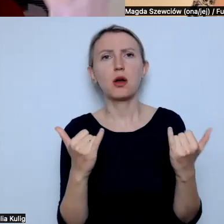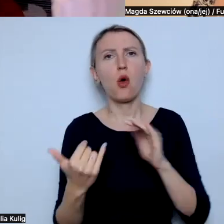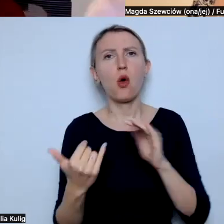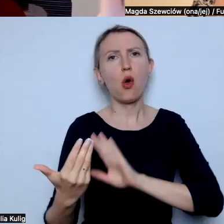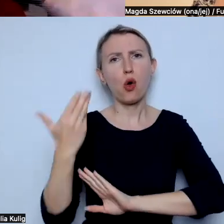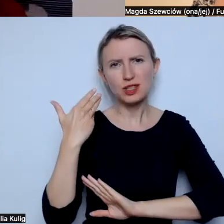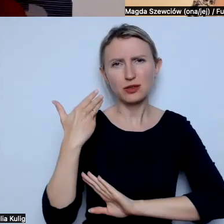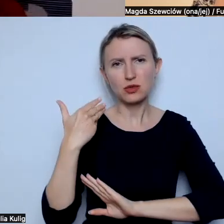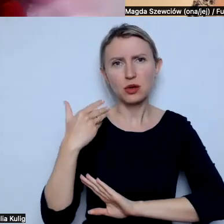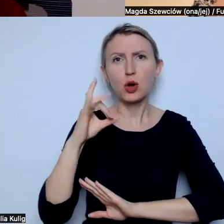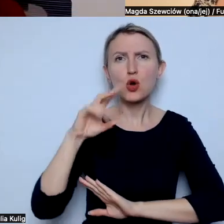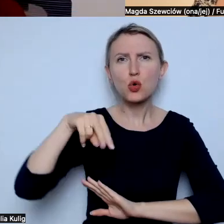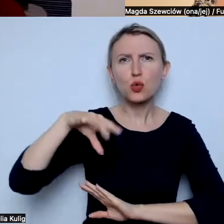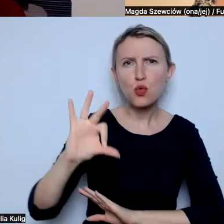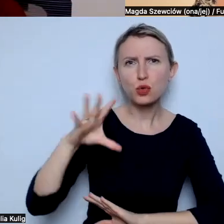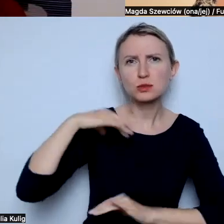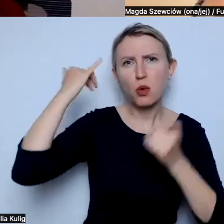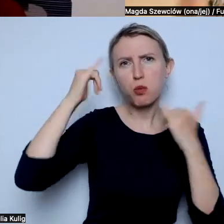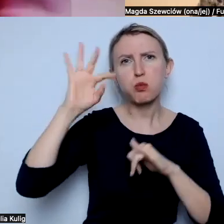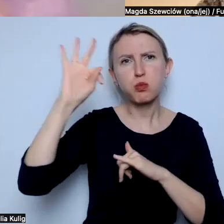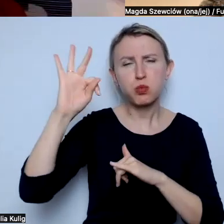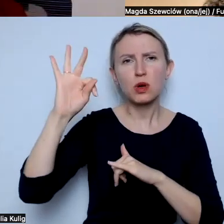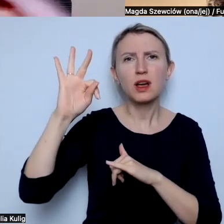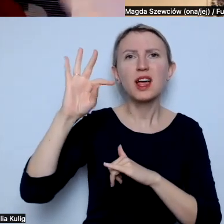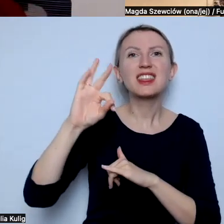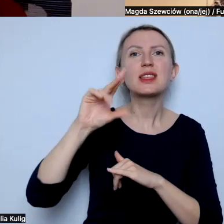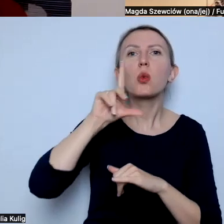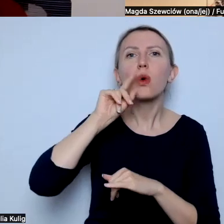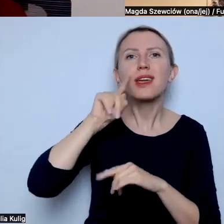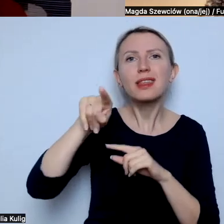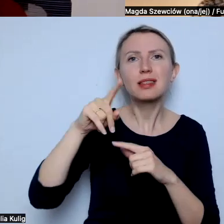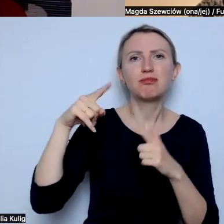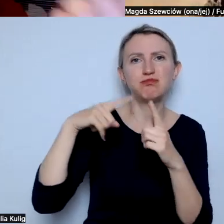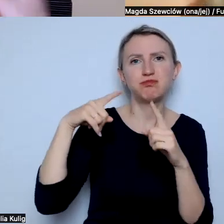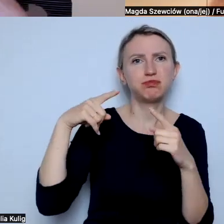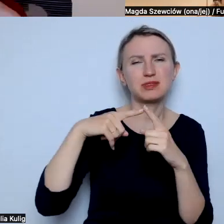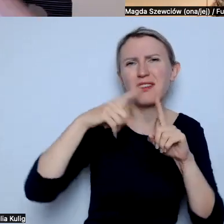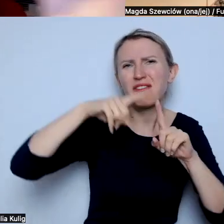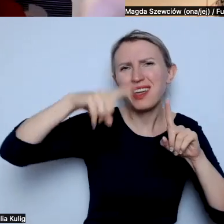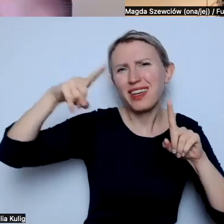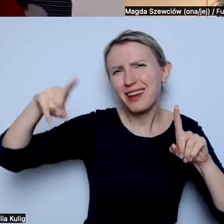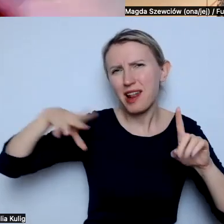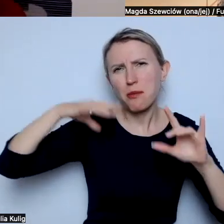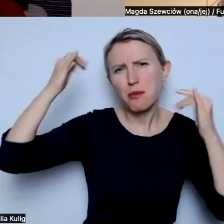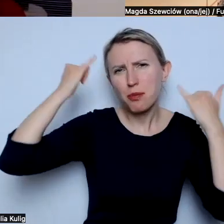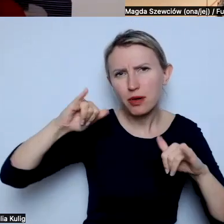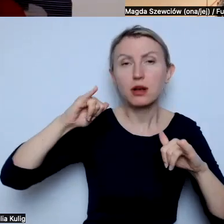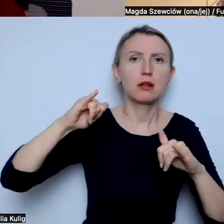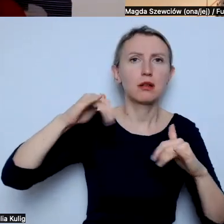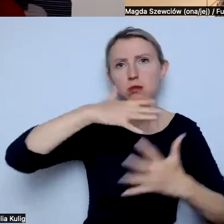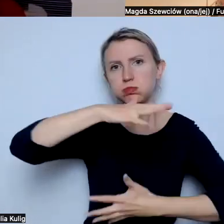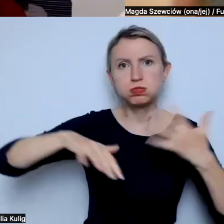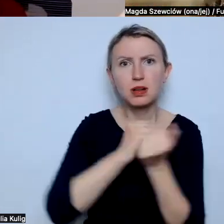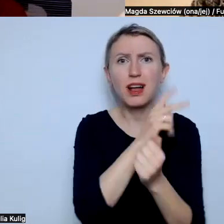czas temu Gus popełnił błąd w swoim twicie dotyczącym jakiegoś tam wykresu. Oczywiście był dym, wszyscy się z niego